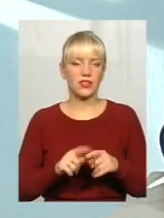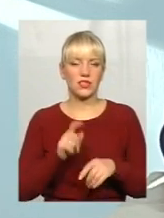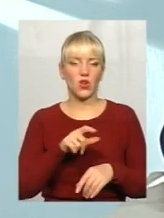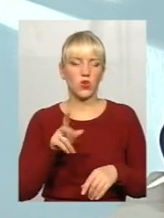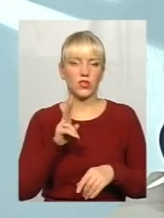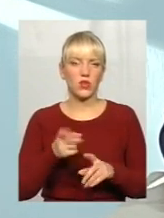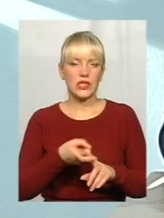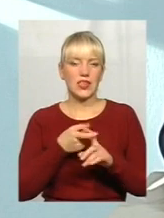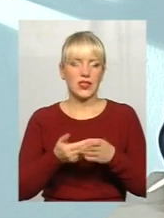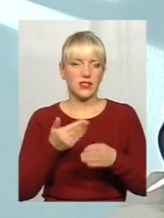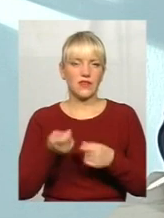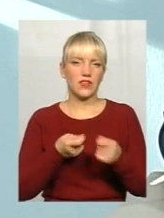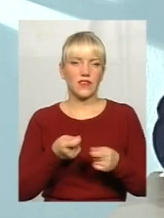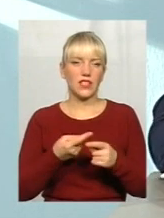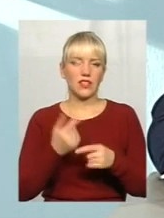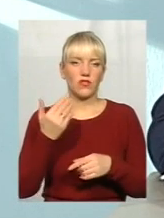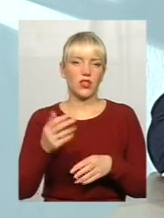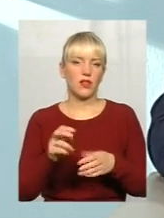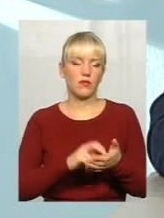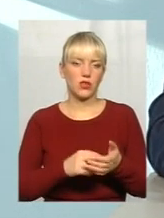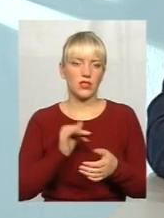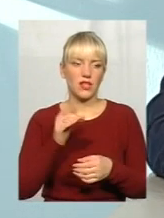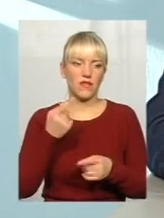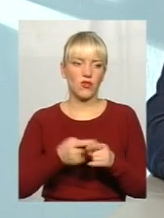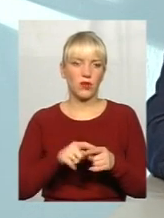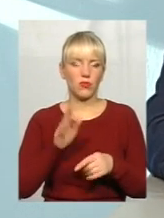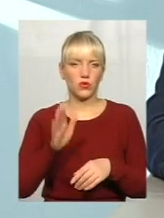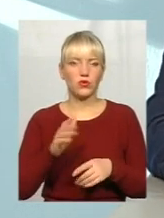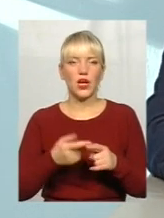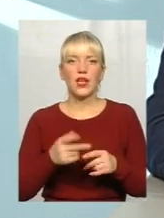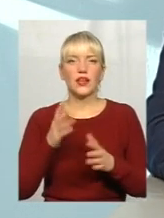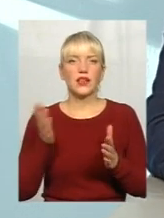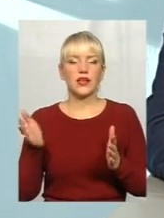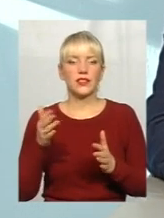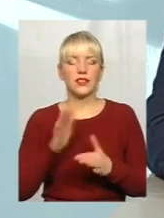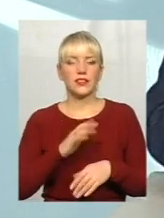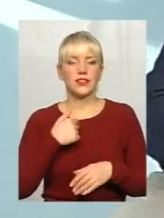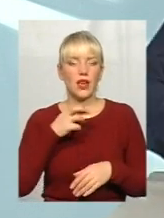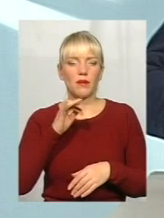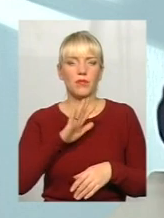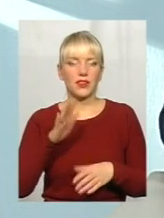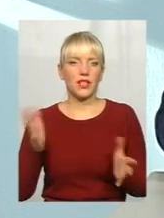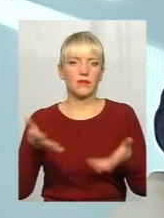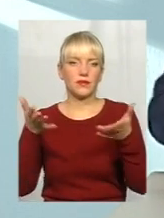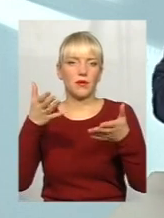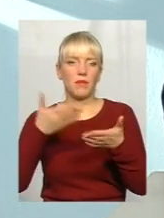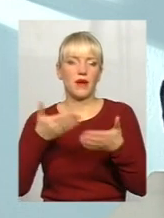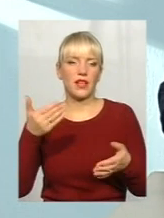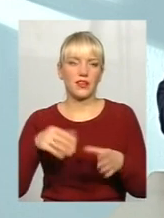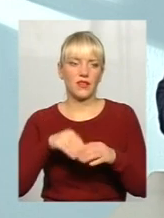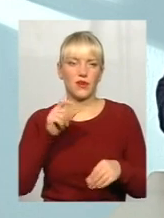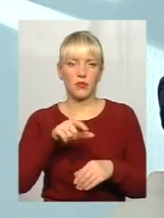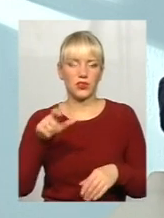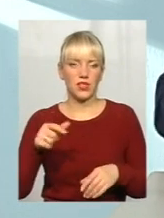які залежать від влади. І вони бояться, і вони будуть. Я би не дуже думав, співав диферамби перед нашим виборцем. Я теж